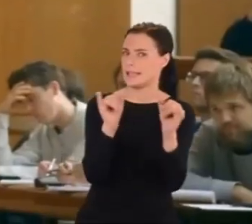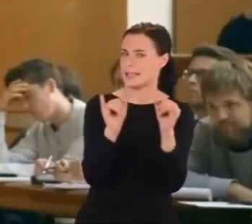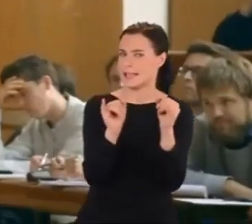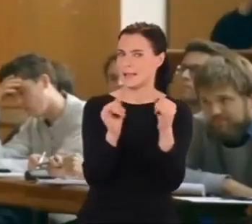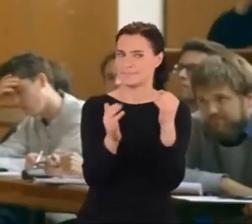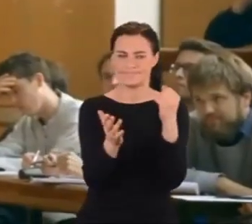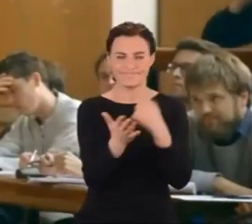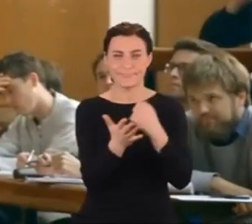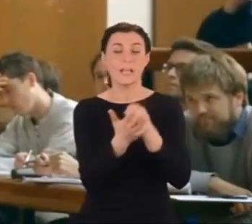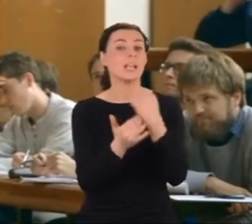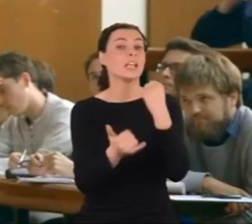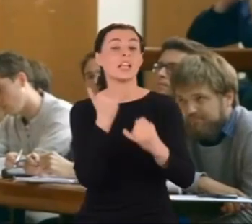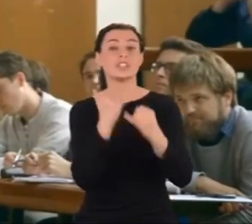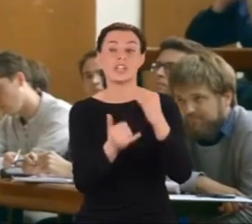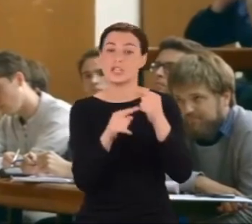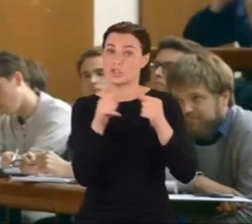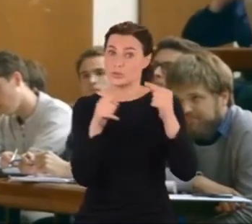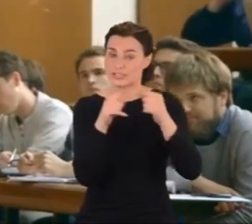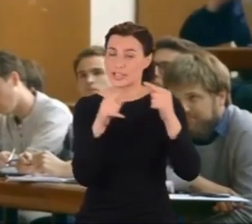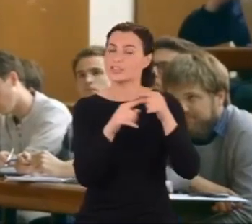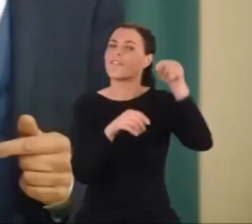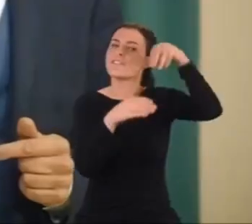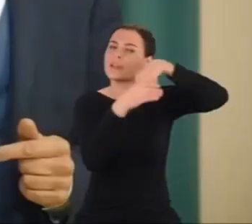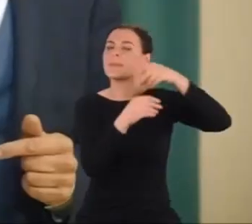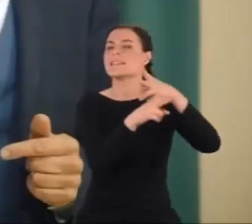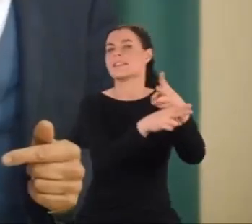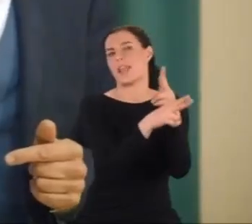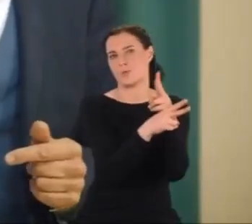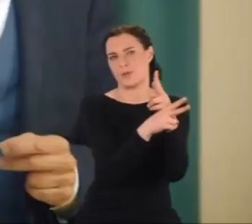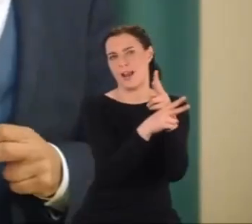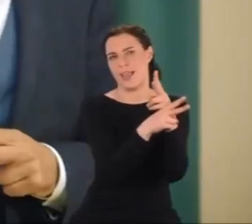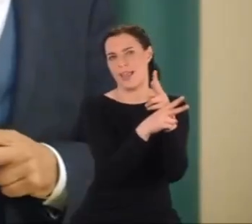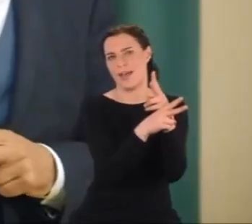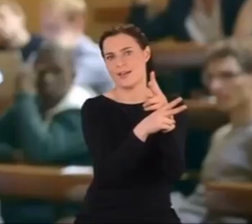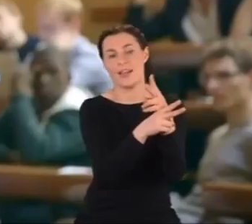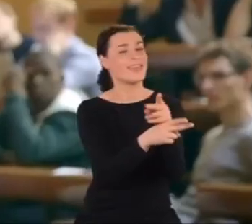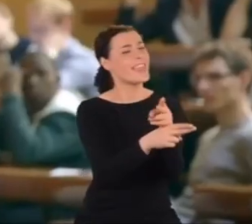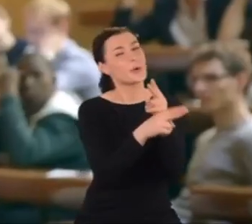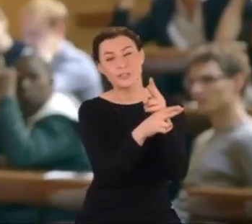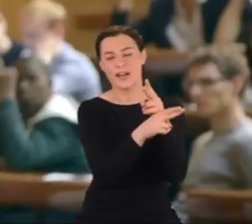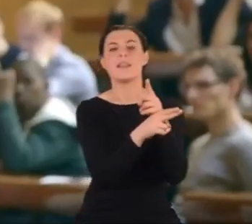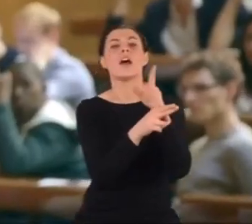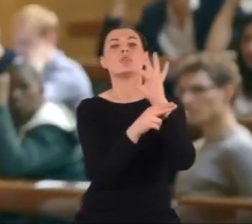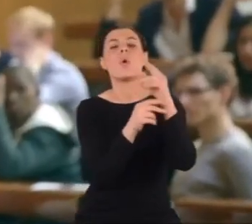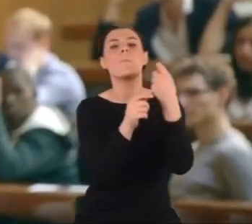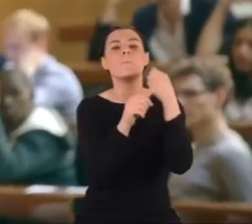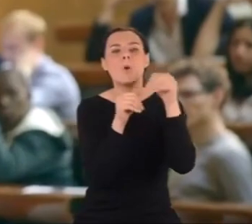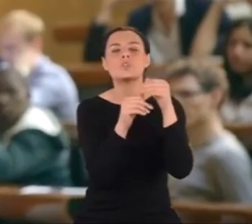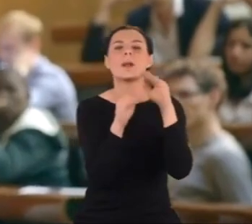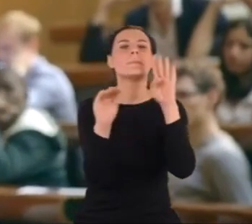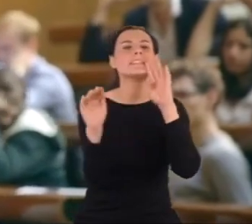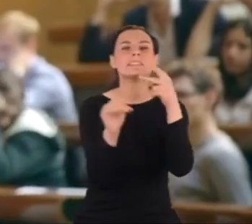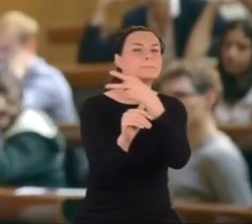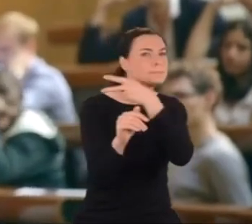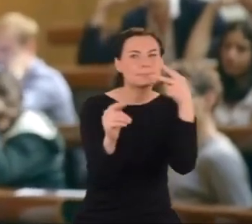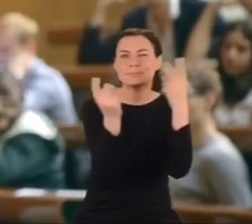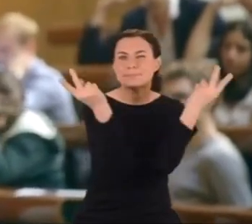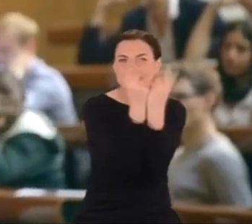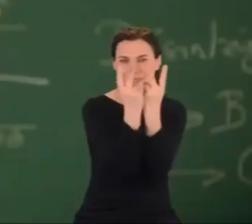Jeśli cząsteczka ma neutralny ładunek, może być identyczna jak swoja antycząsteczka.